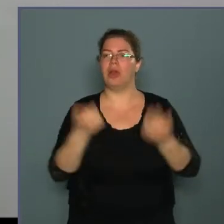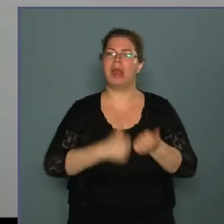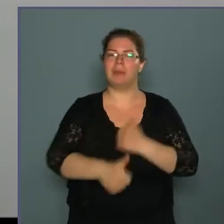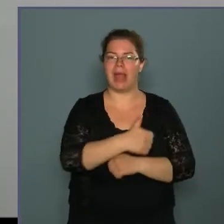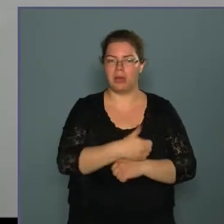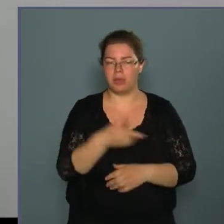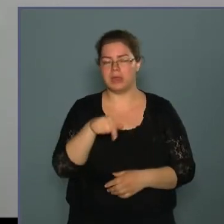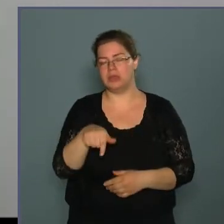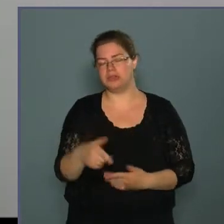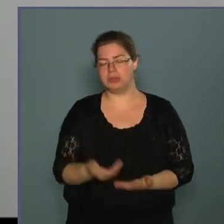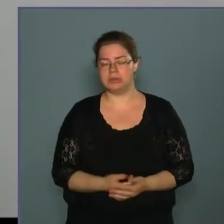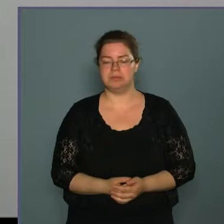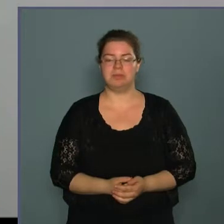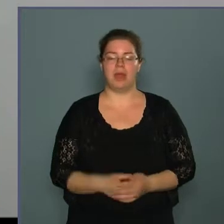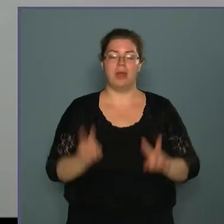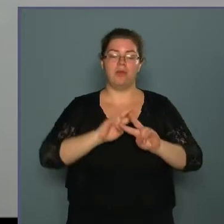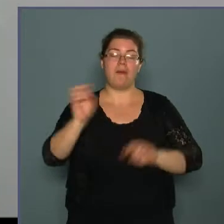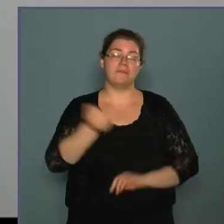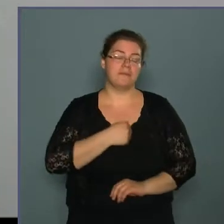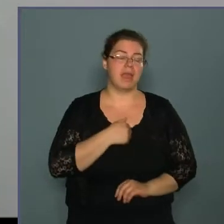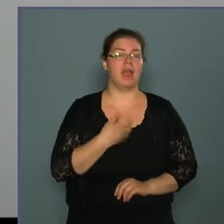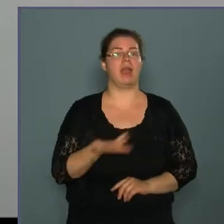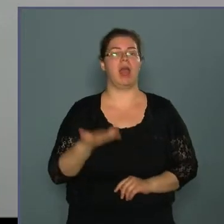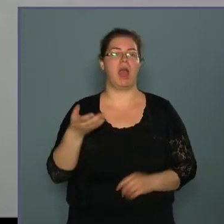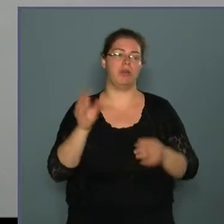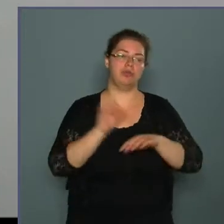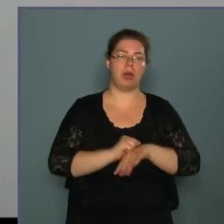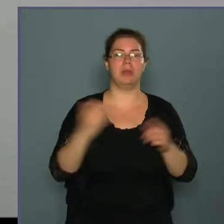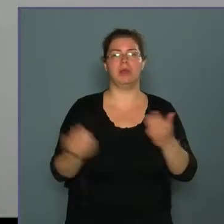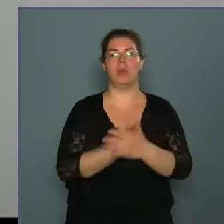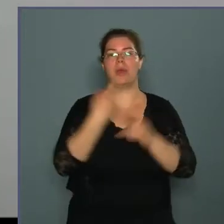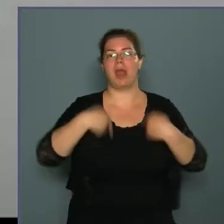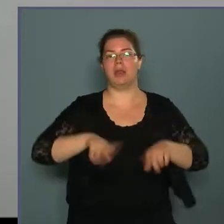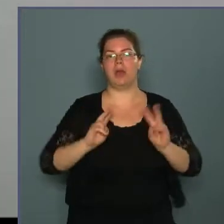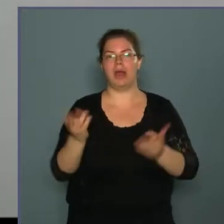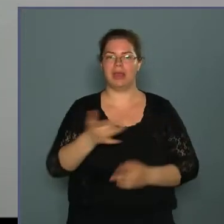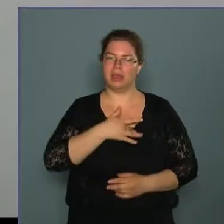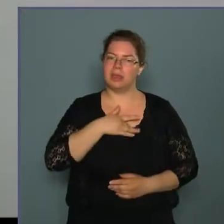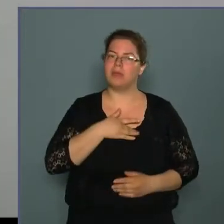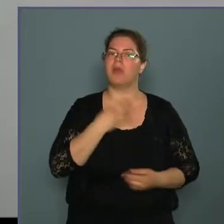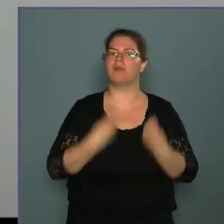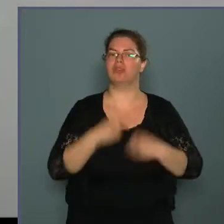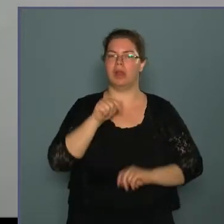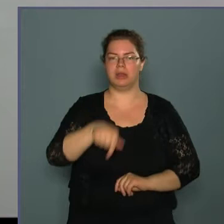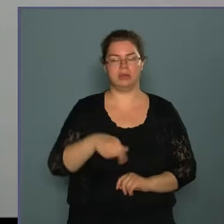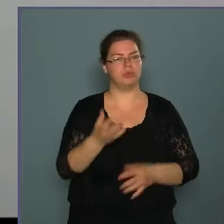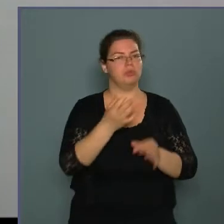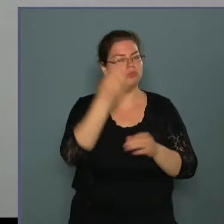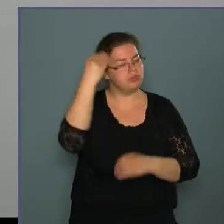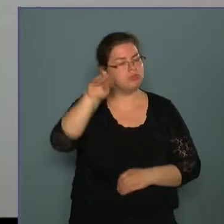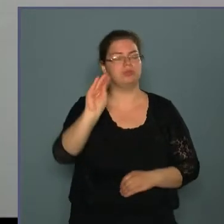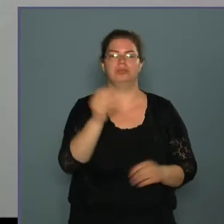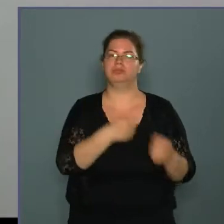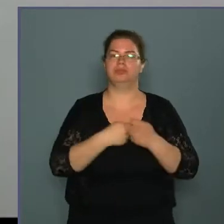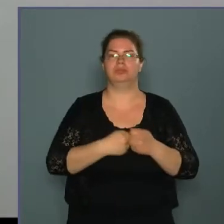vonatkozásában. Van végre egy stabil új elnökünk, aki ezt nagyon a szívén viseli, ügyesen szervezi,